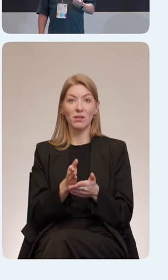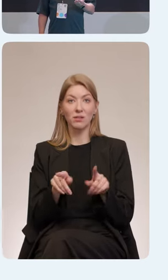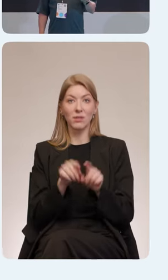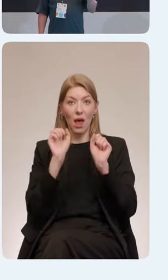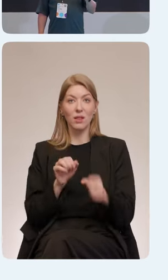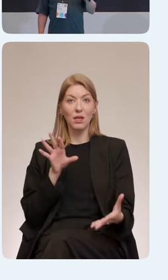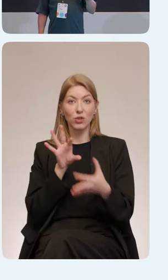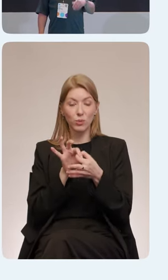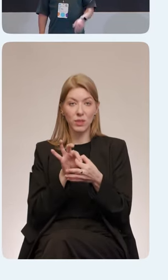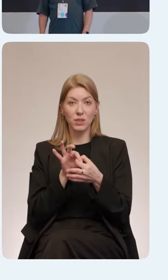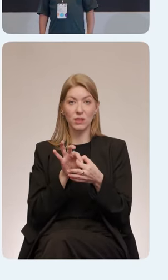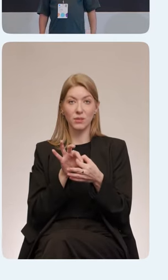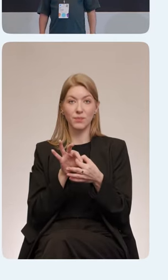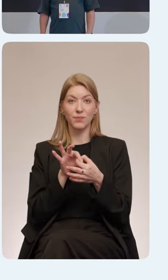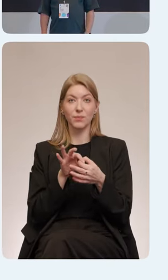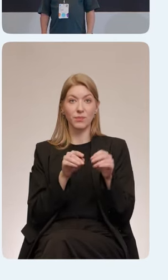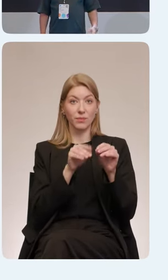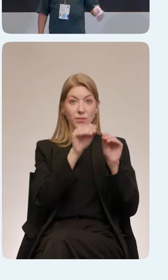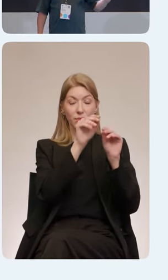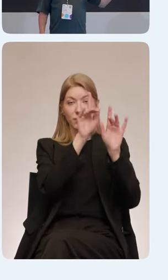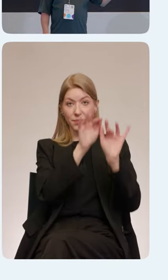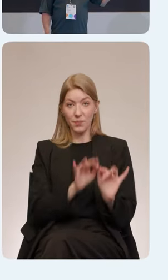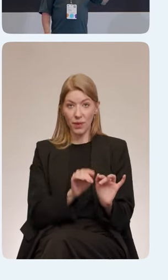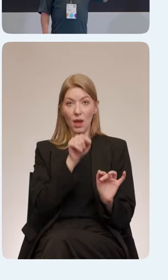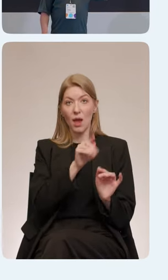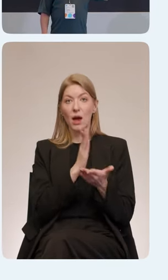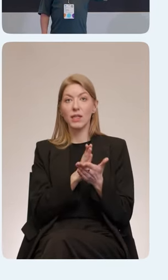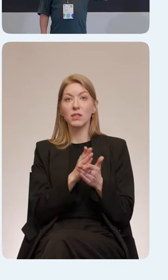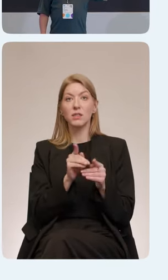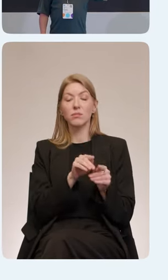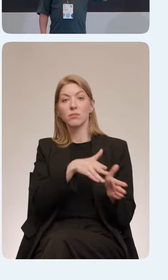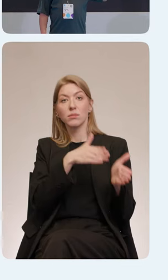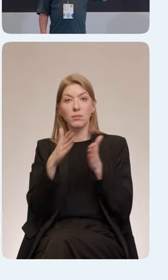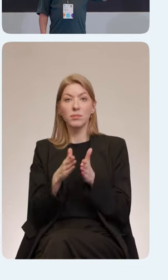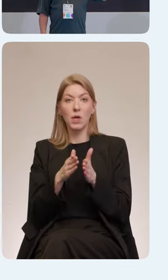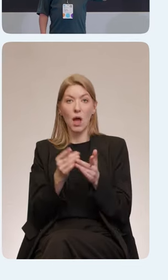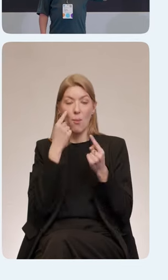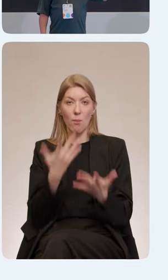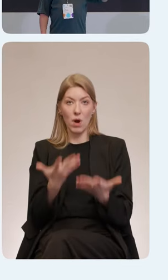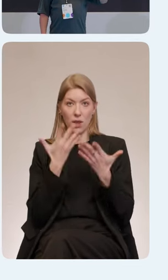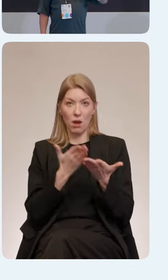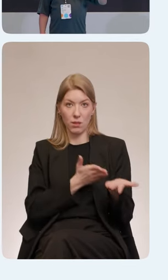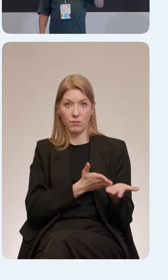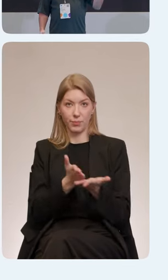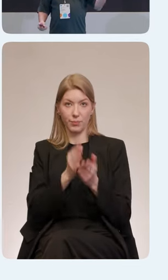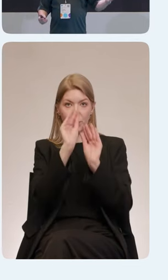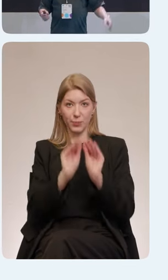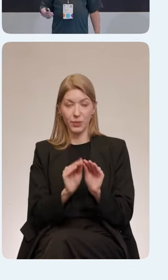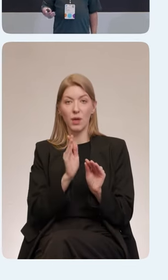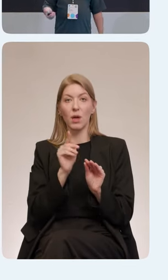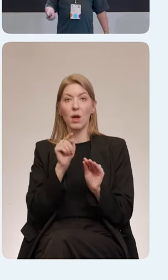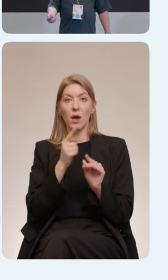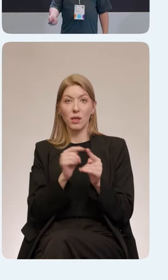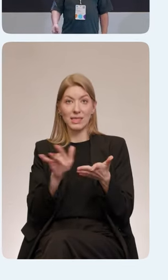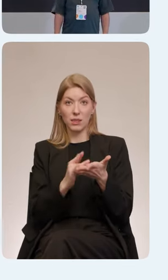и дом-дерево, только описанное доступным языком. Есть отдельно блок accessibility api, который это все обрабатывает, и, собственно,